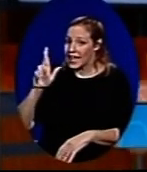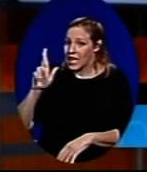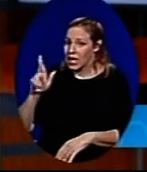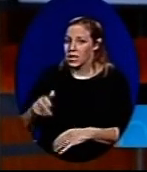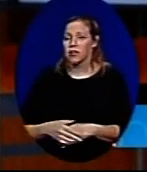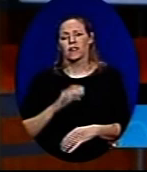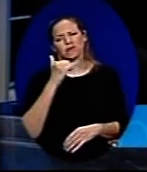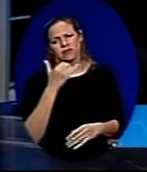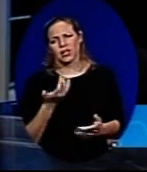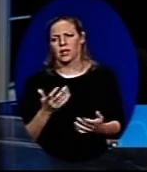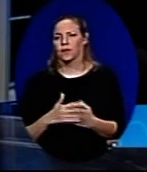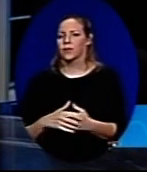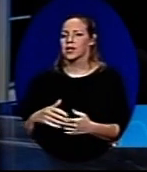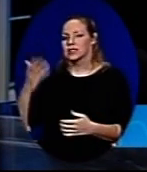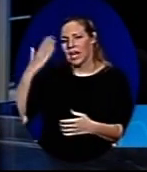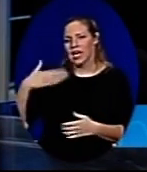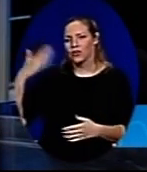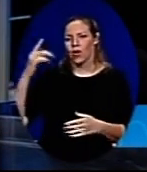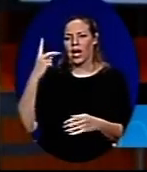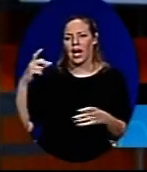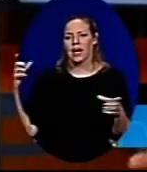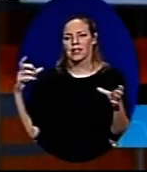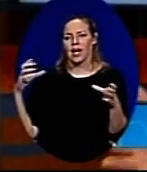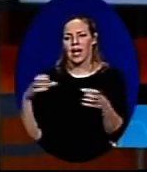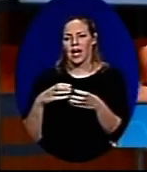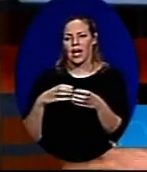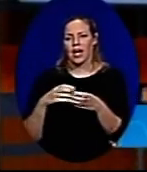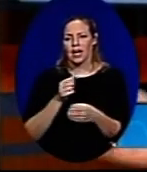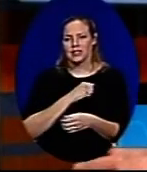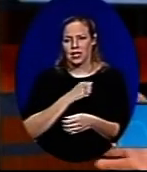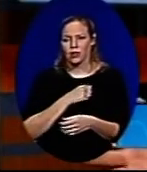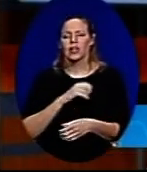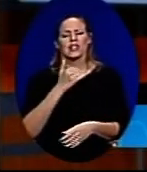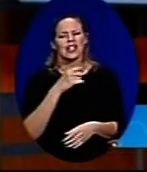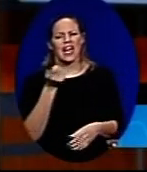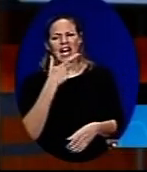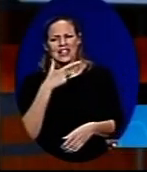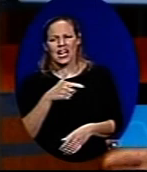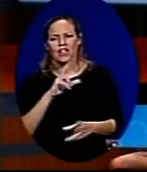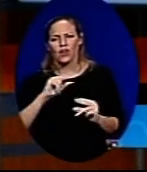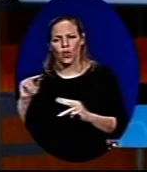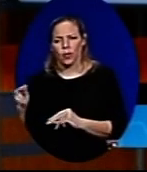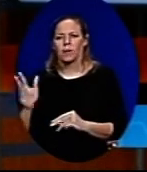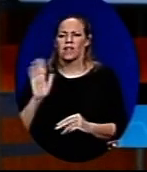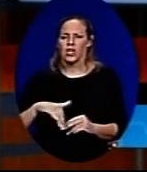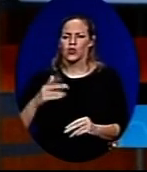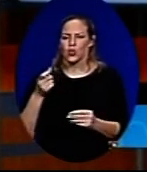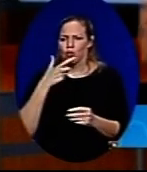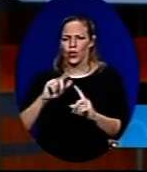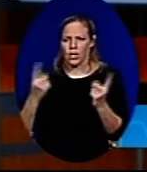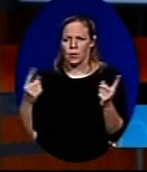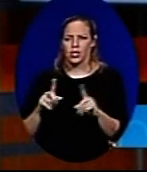כן. מה זה פיעול ידוע של אחת הקטות? אז אני מדבר על ריטלין ודומיו. זה לא רק ריטלין, יש גם תרופות אחרות.